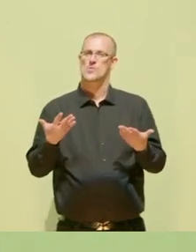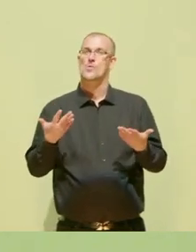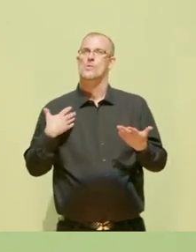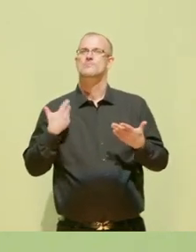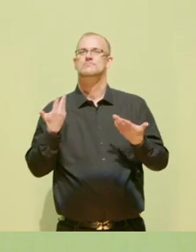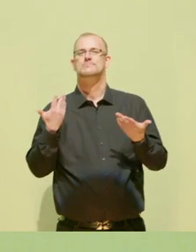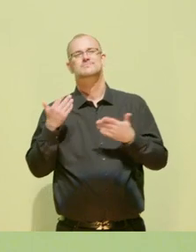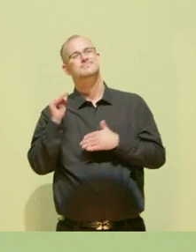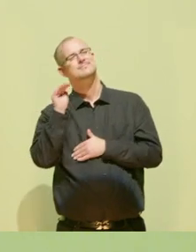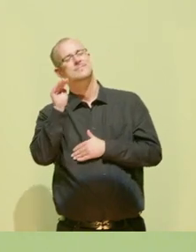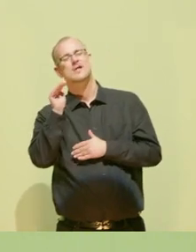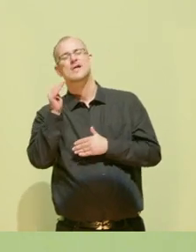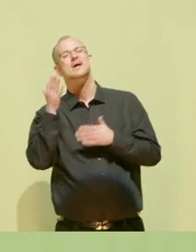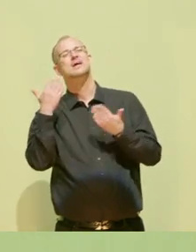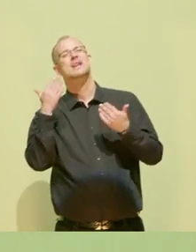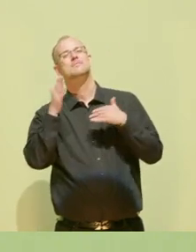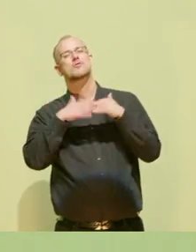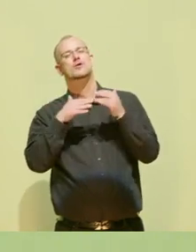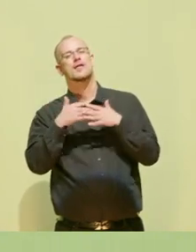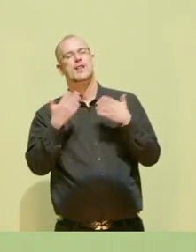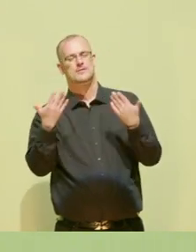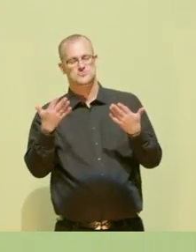auf dem Weg zur Klimaneutralität.